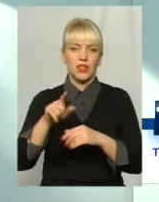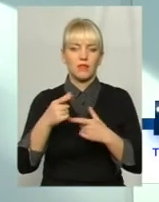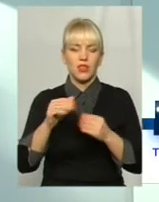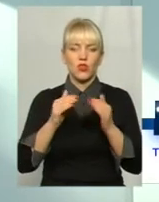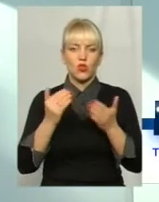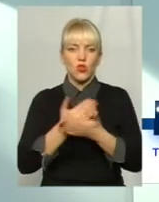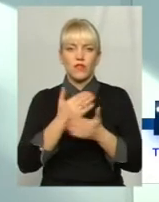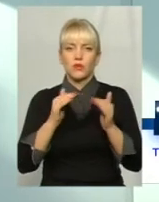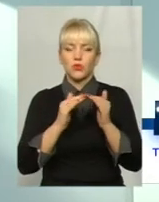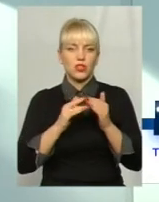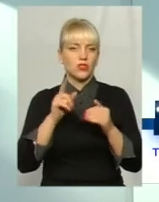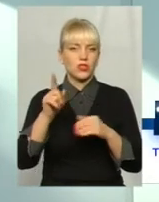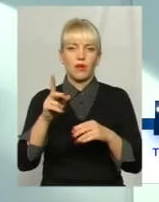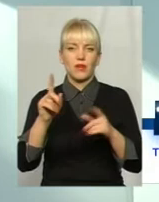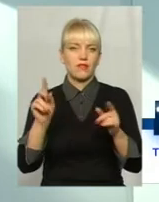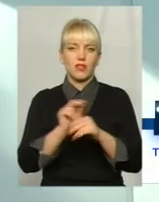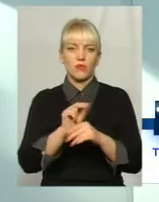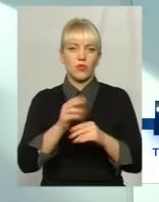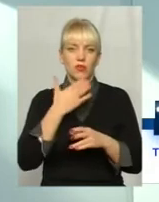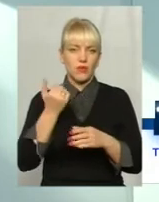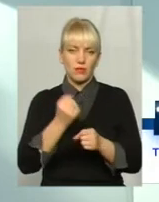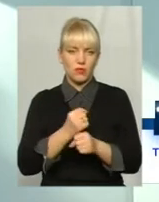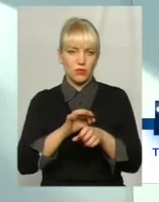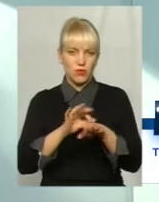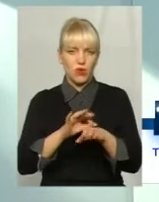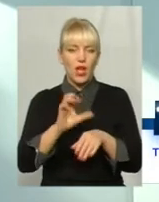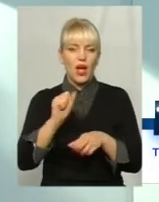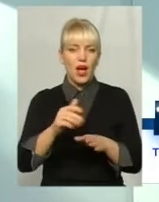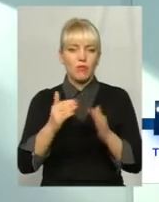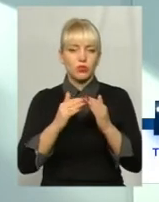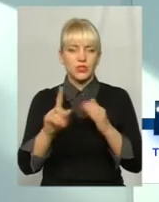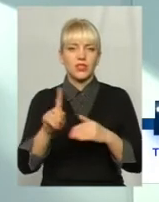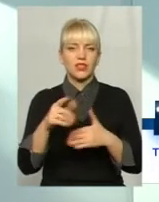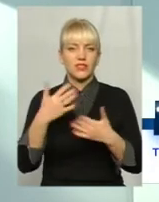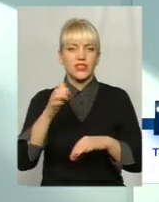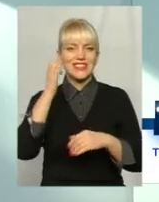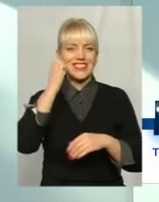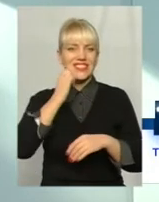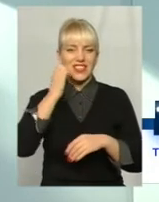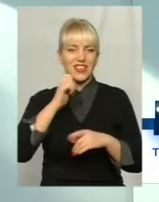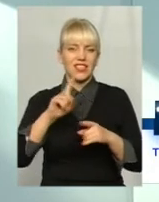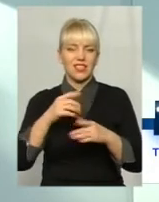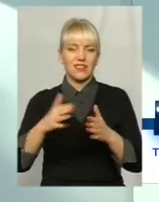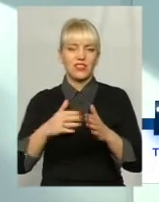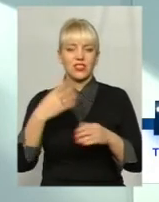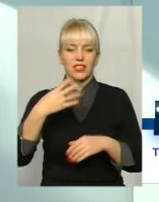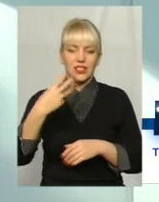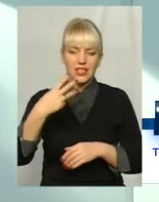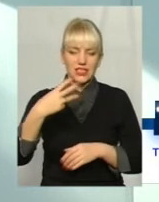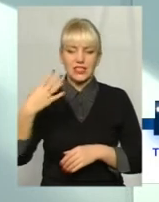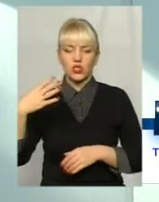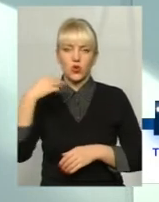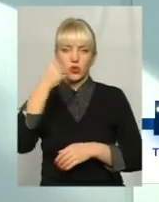будинки, ніхто, звичайно, не робить ремонту. А будинки, які, ну, які експлуатуються 30-40 років,